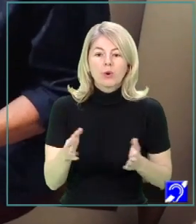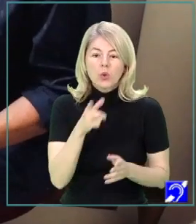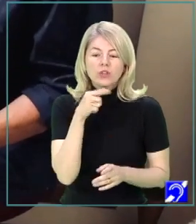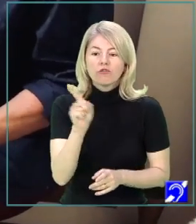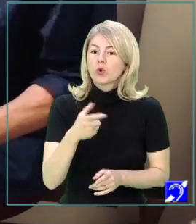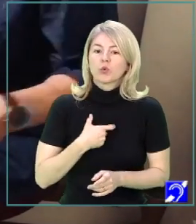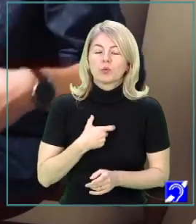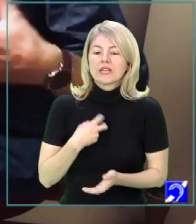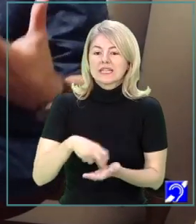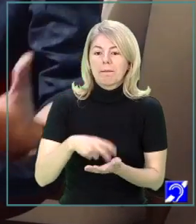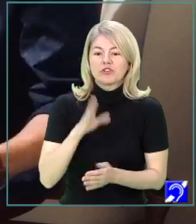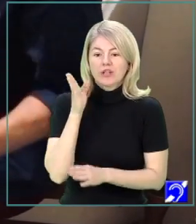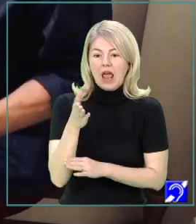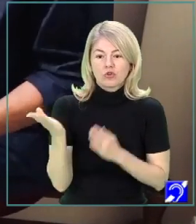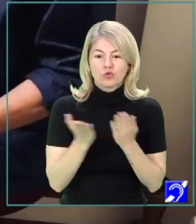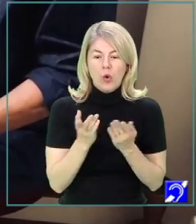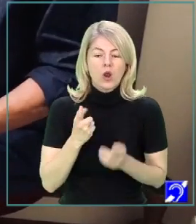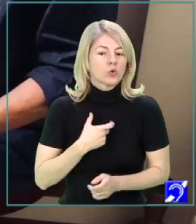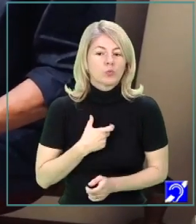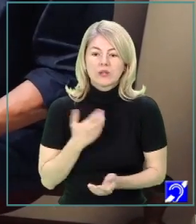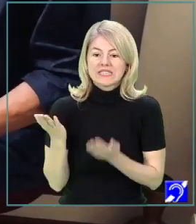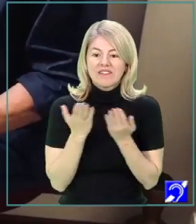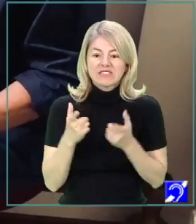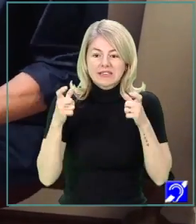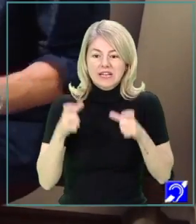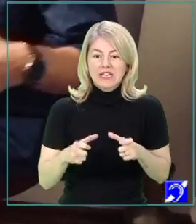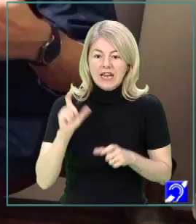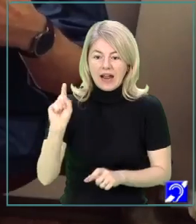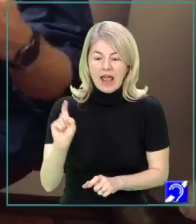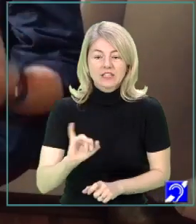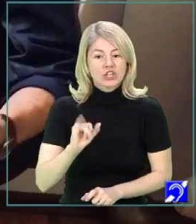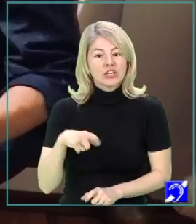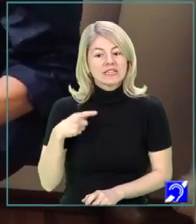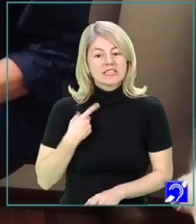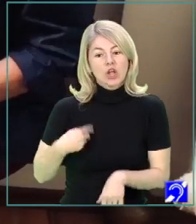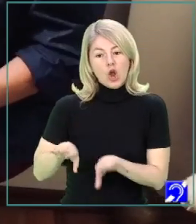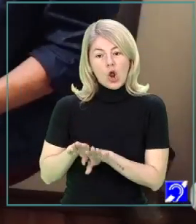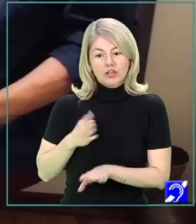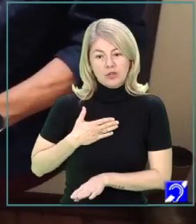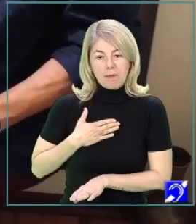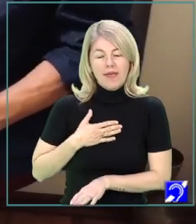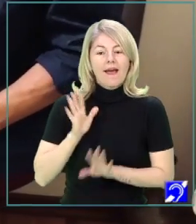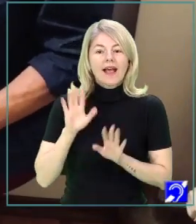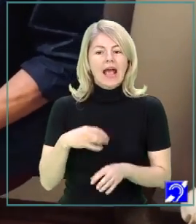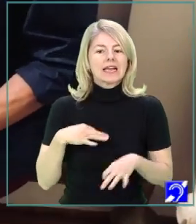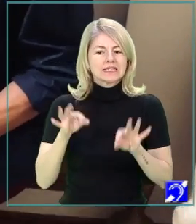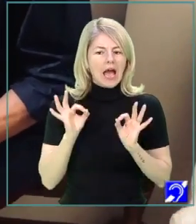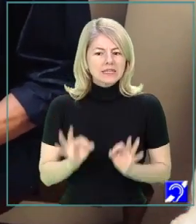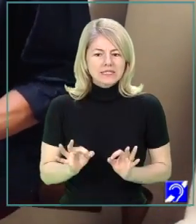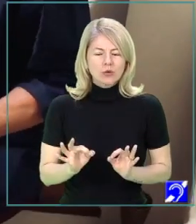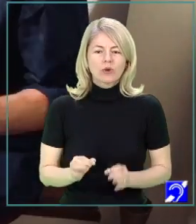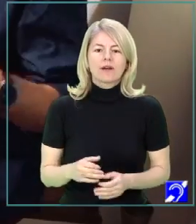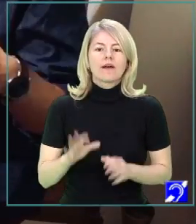care nu puteți merge și nu puteți învăța instituționalizat și sunt colegii mei care se asigură